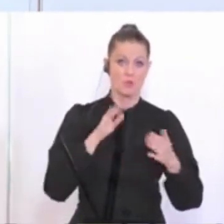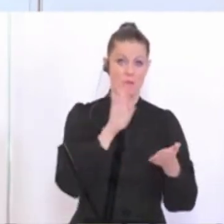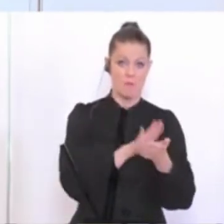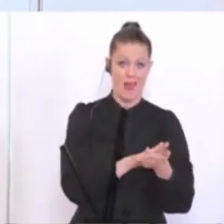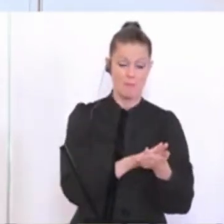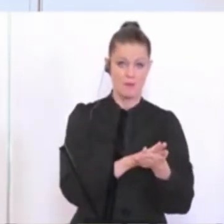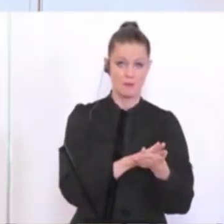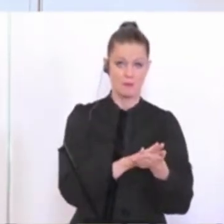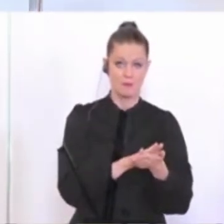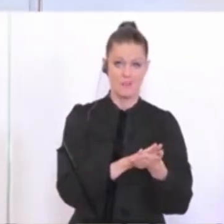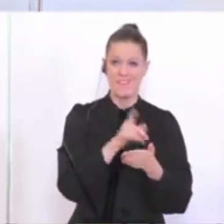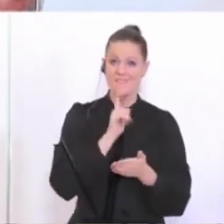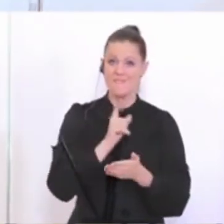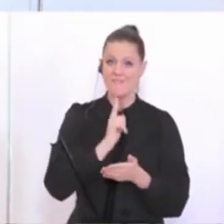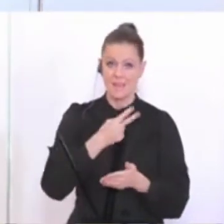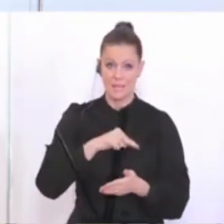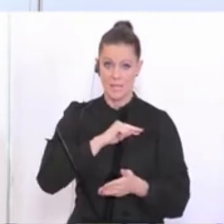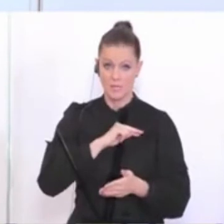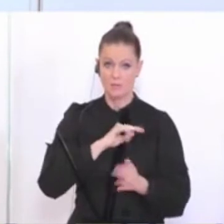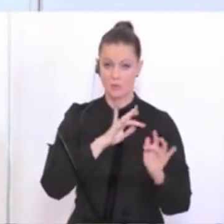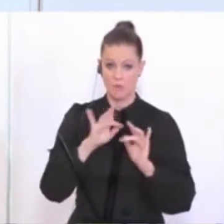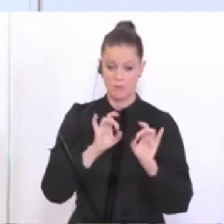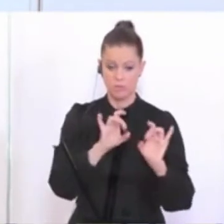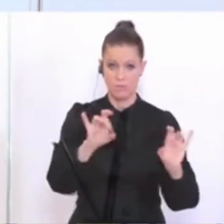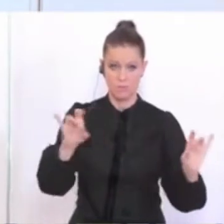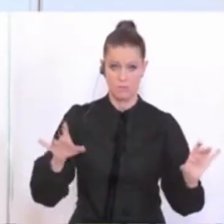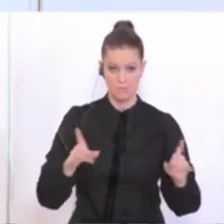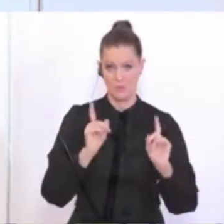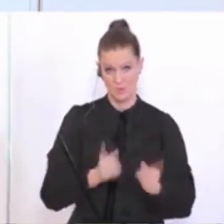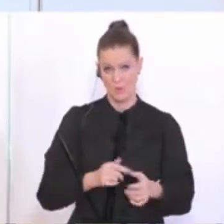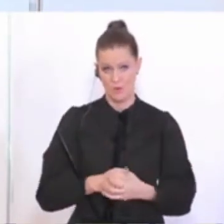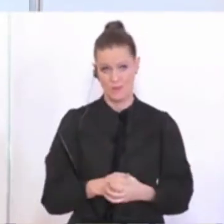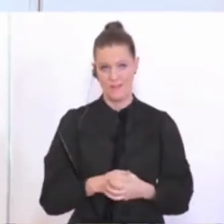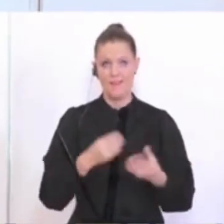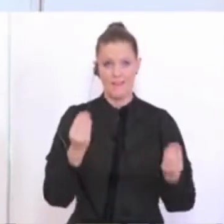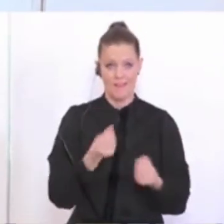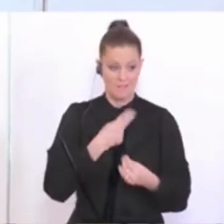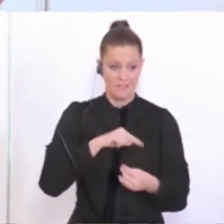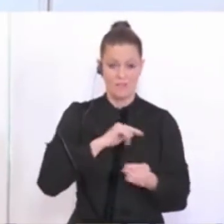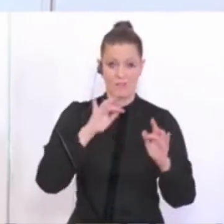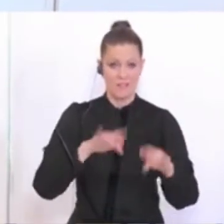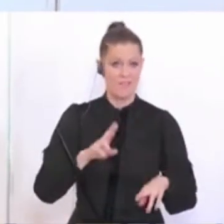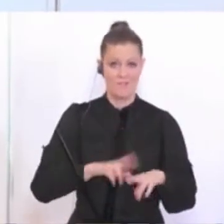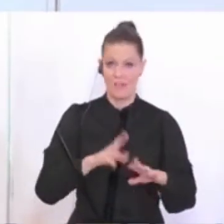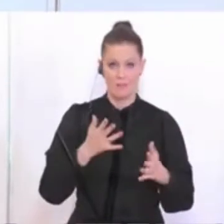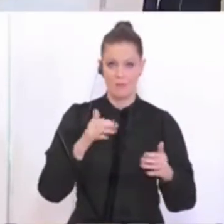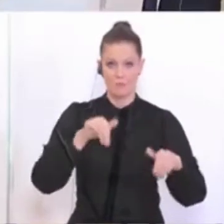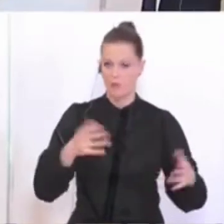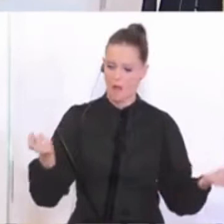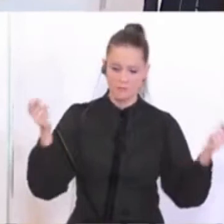Risiko zu nehmen, um sich weiter anzustecken. Ein bisschen was riskieren wir eh, weil sonst müsste man ja alles zusperren.